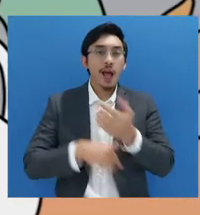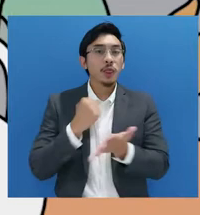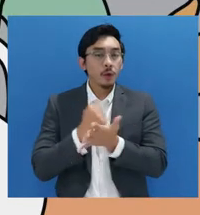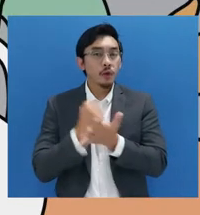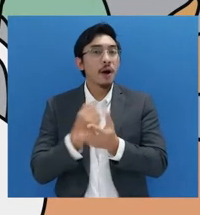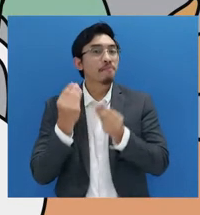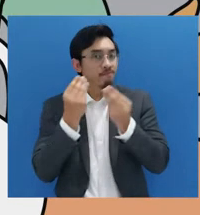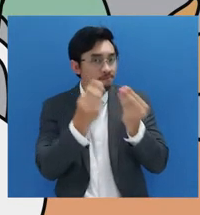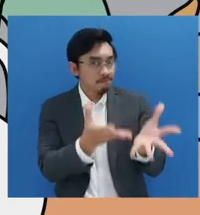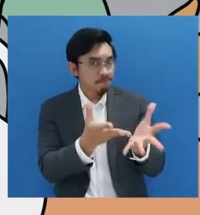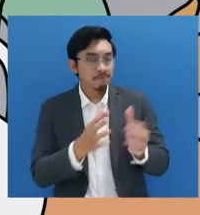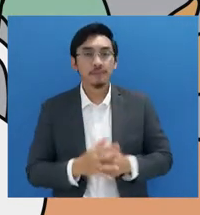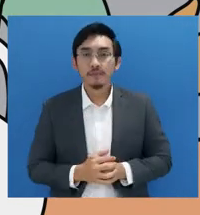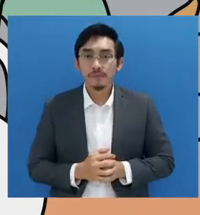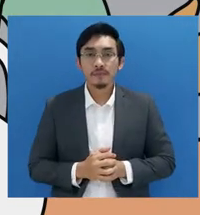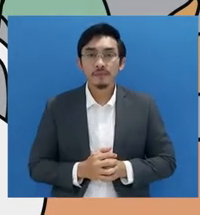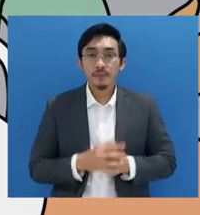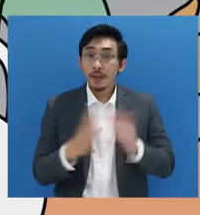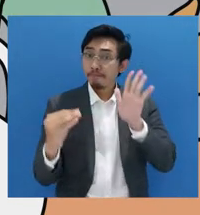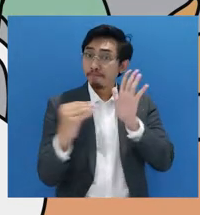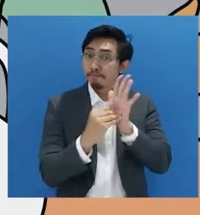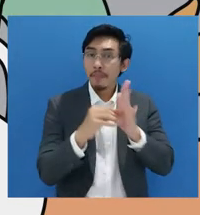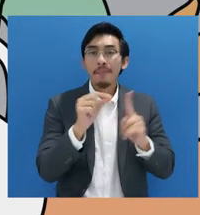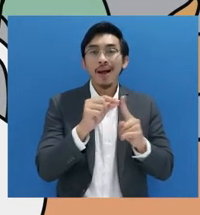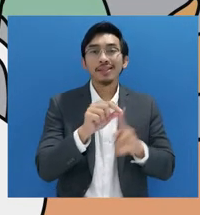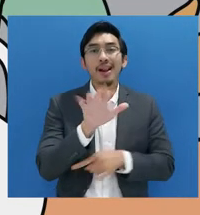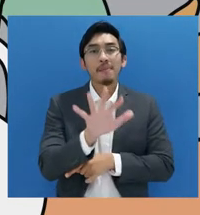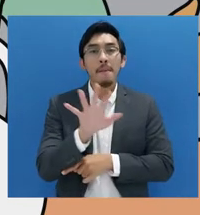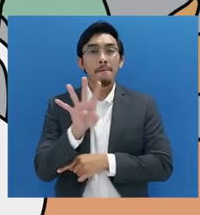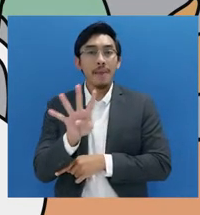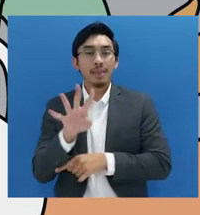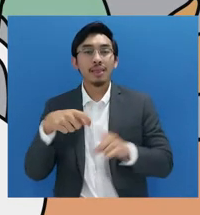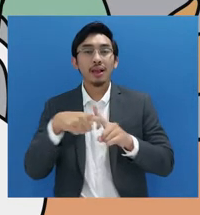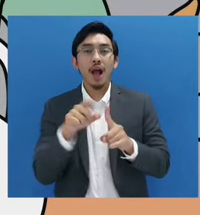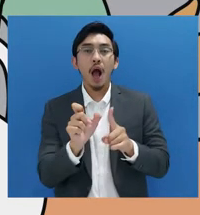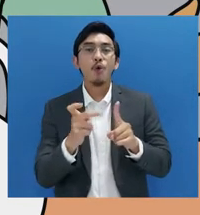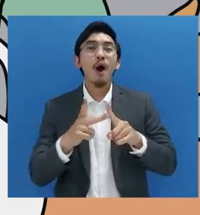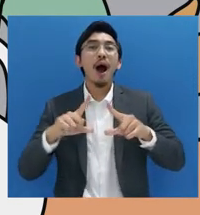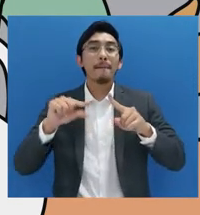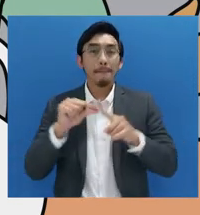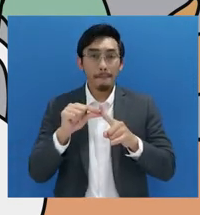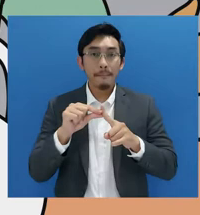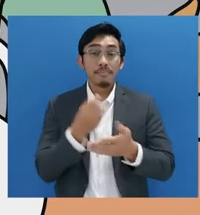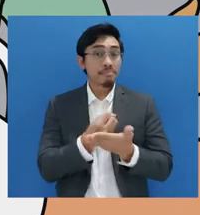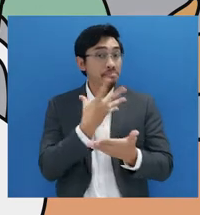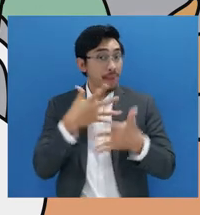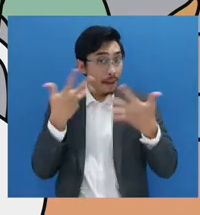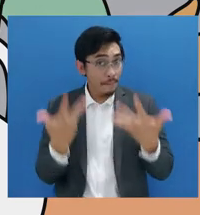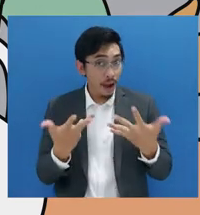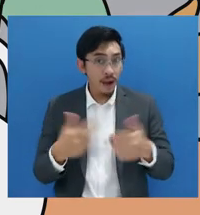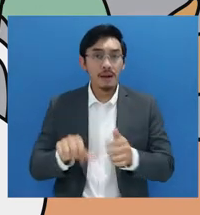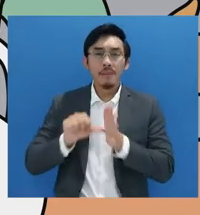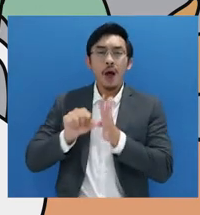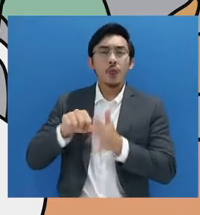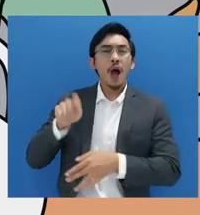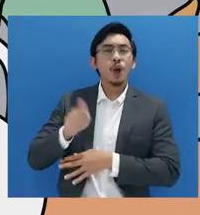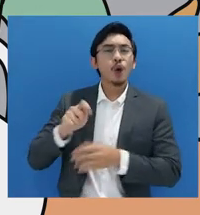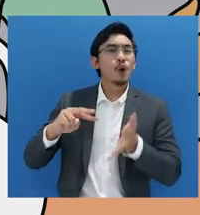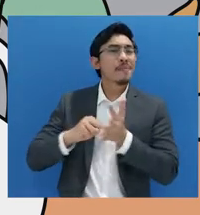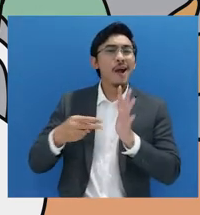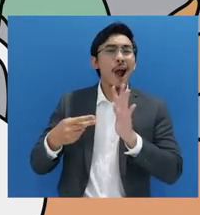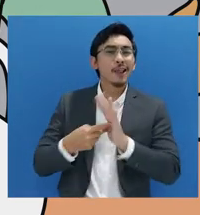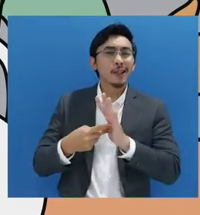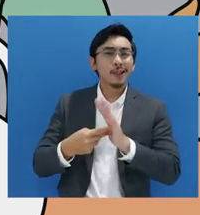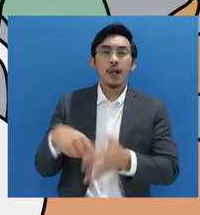Seperti tercantum pada pasal 54 KUHAP yang menyatakan bahwa bantuan hukum adalah hak dari tersangka